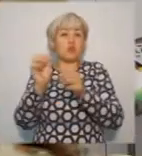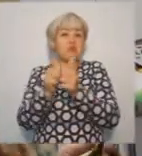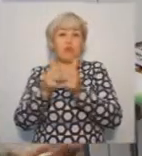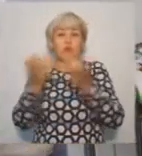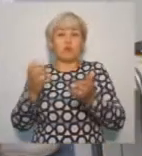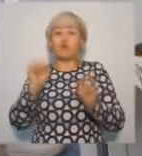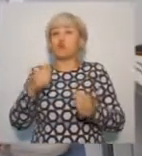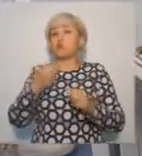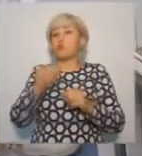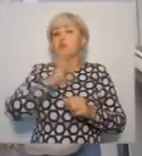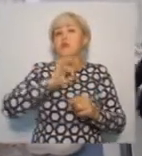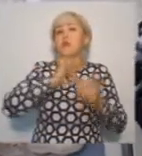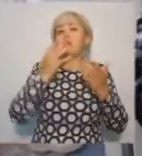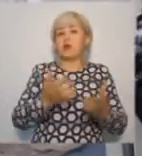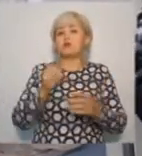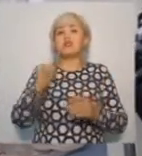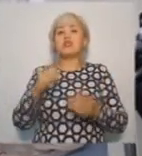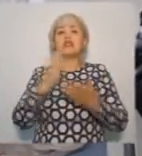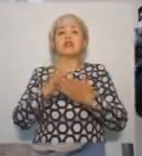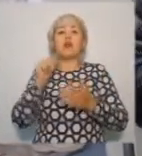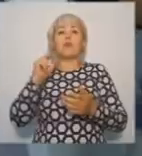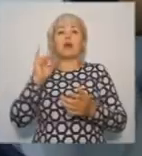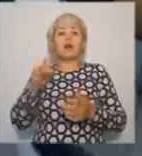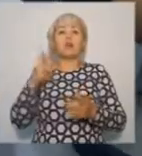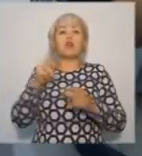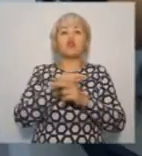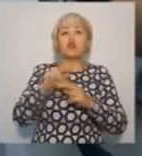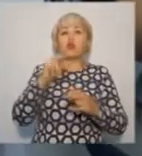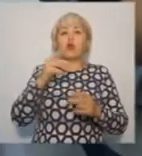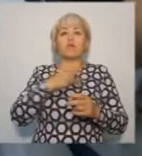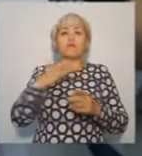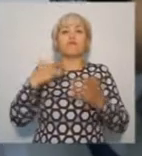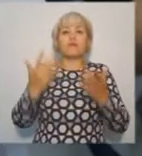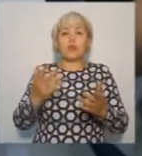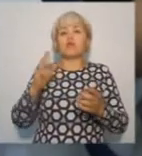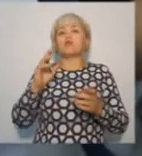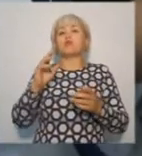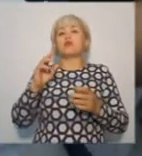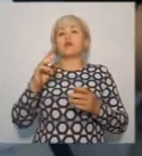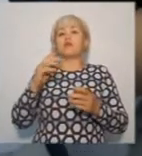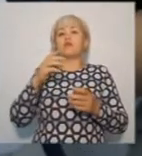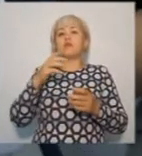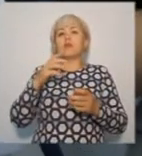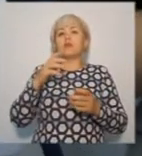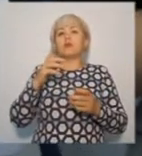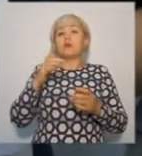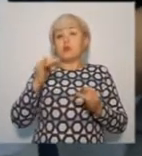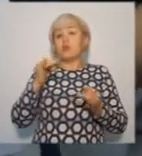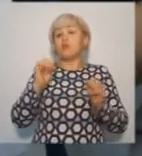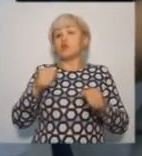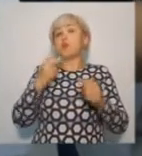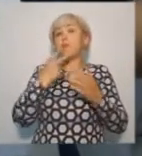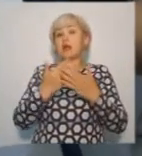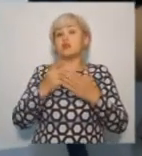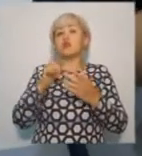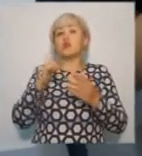рядом находятся гинекологические и физиотерапевтические кабинеты. Здесь есть аппарат для лечения органов дыхания. Словом, есть все, что может